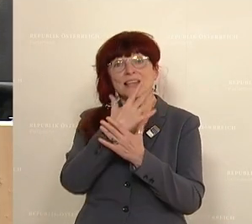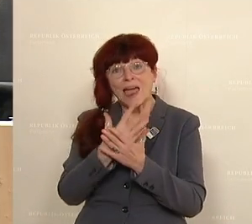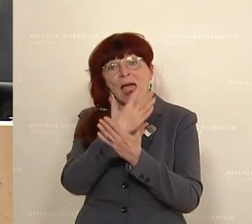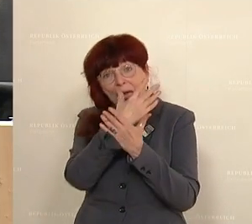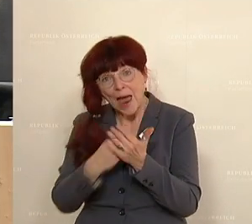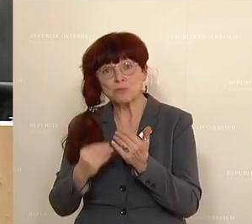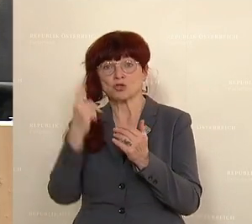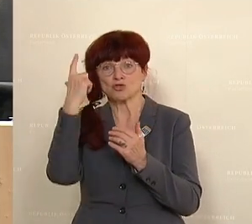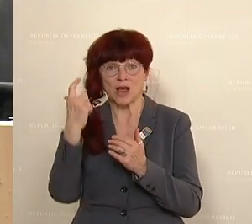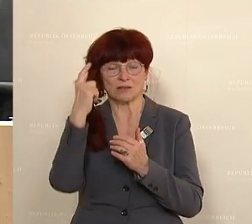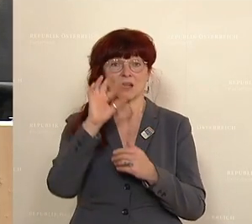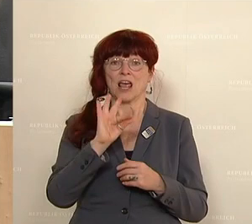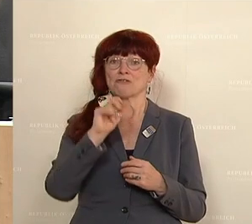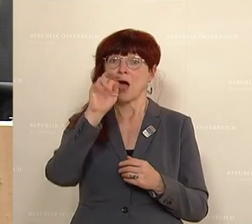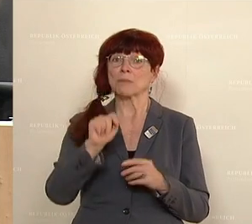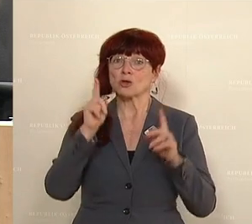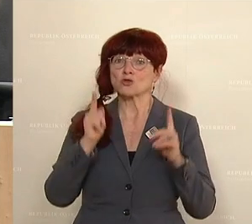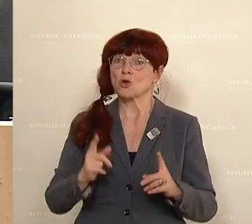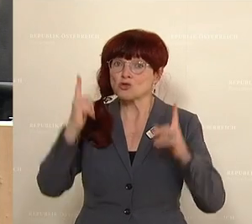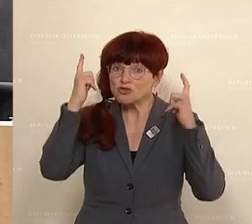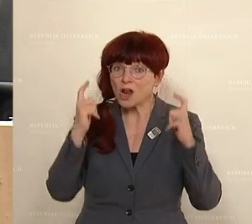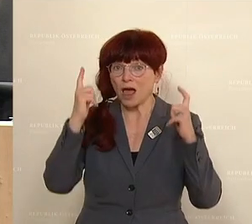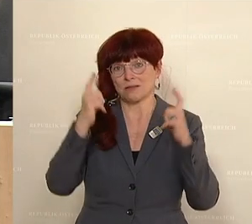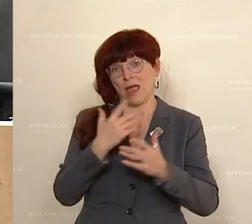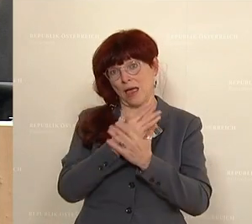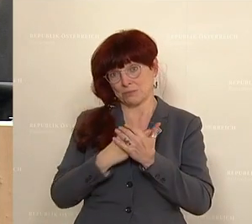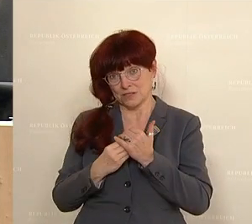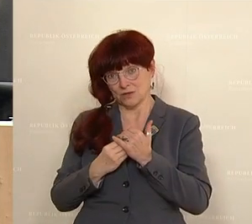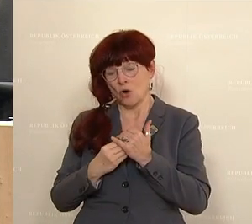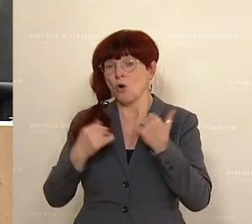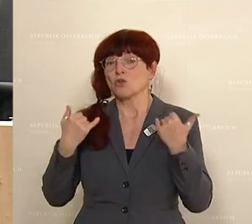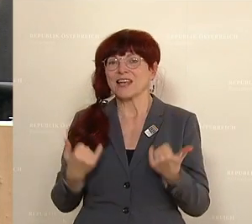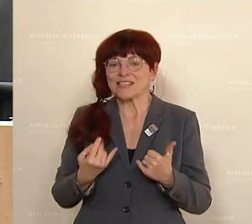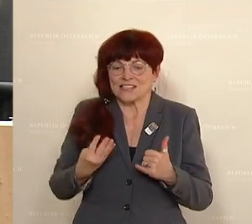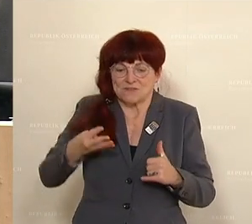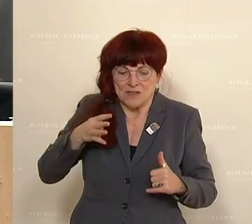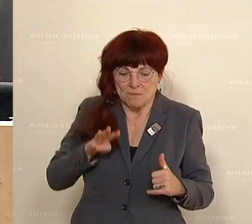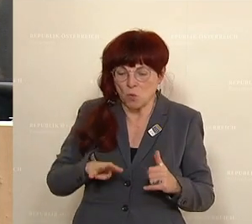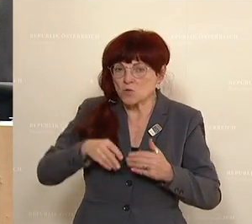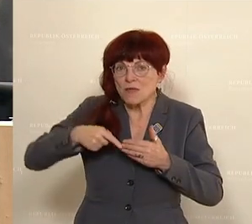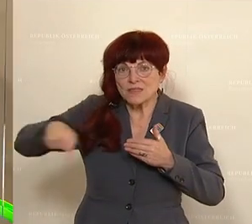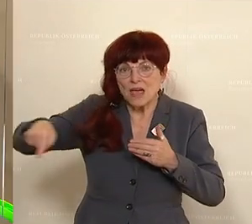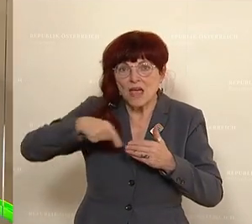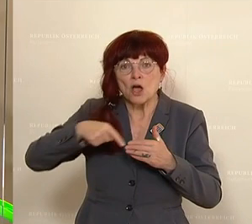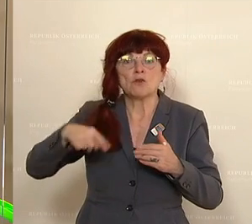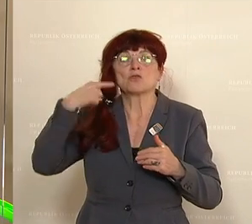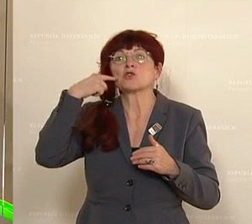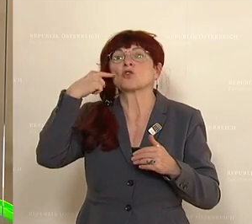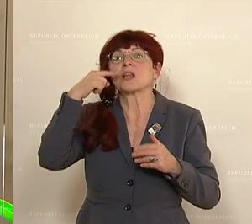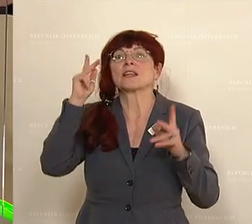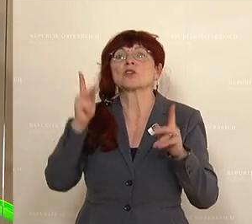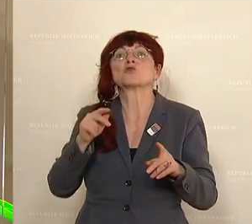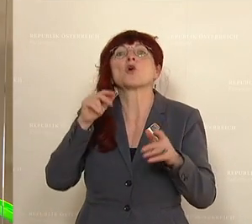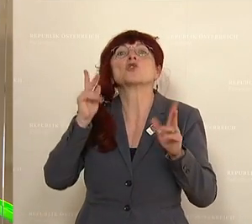Wir wollen mit Fabian im Herbst starten und auch jetzt praktisch diese vier Monate für die Studierenden bereits möglich